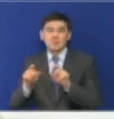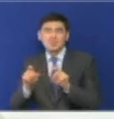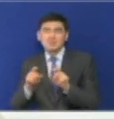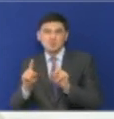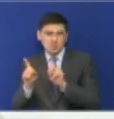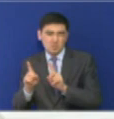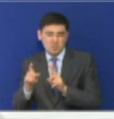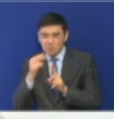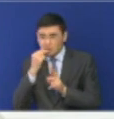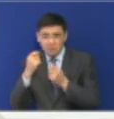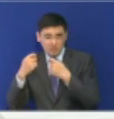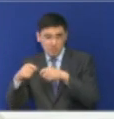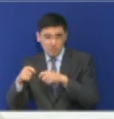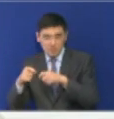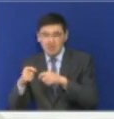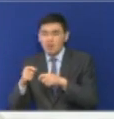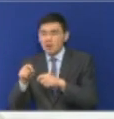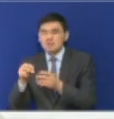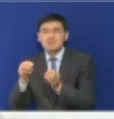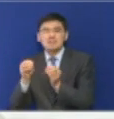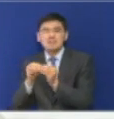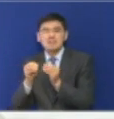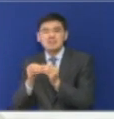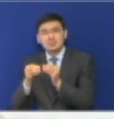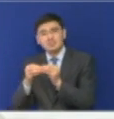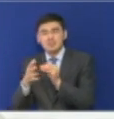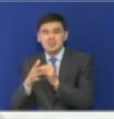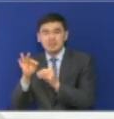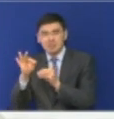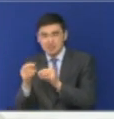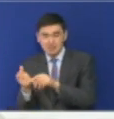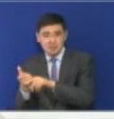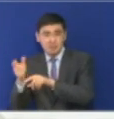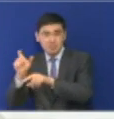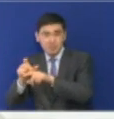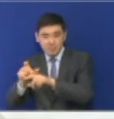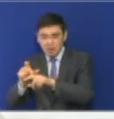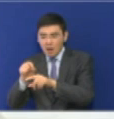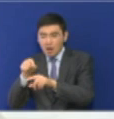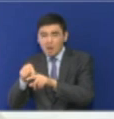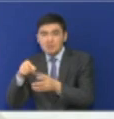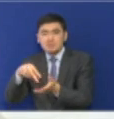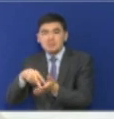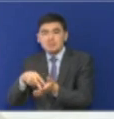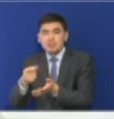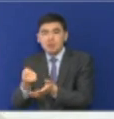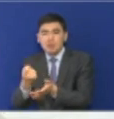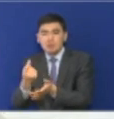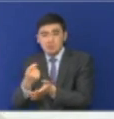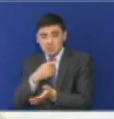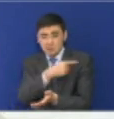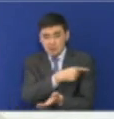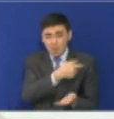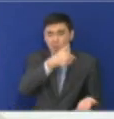торговли, на социально значимые продовольственные товары, о которых мы столько говорили, они торговую надбавку могут